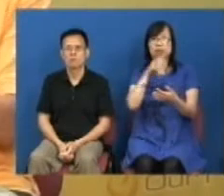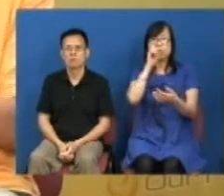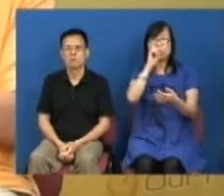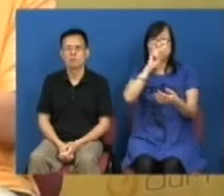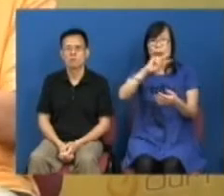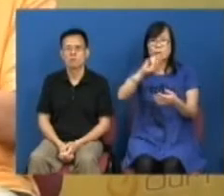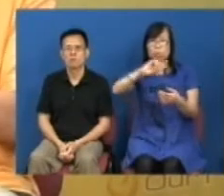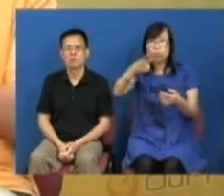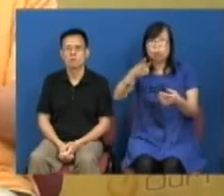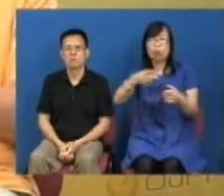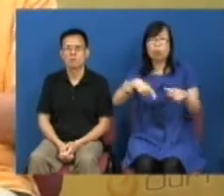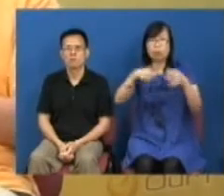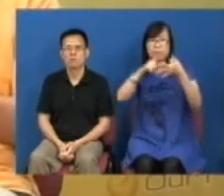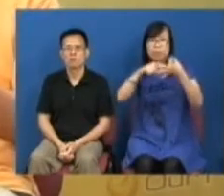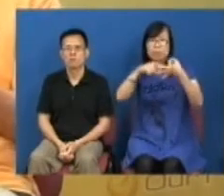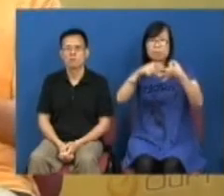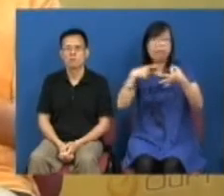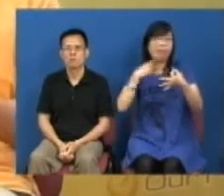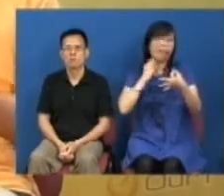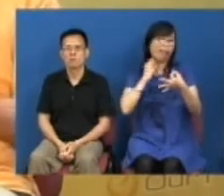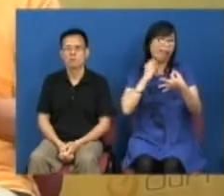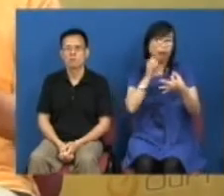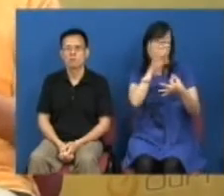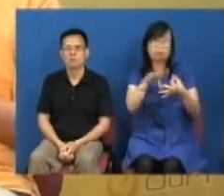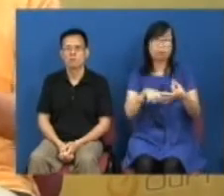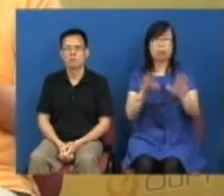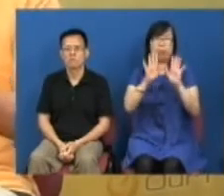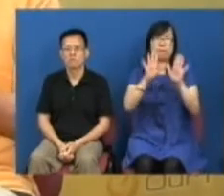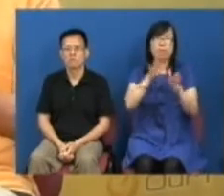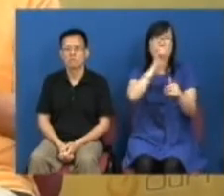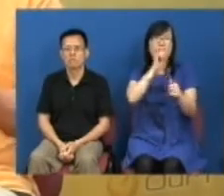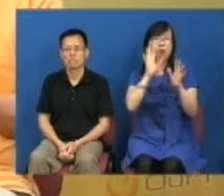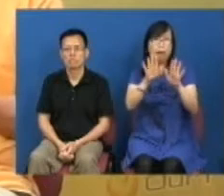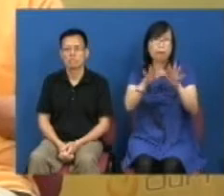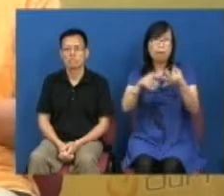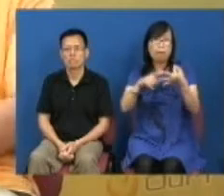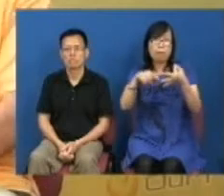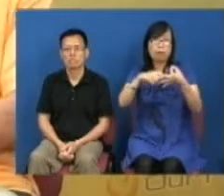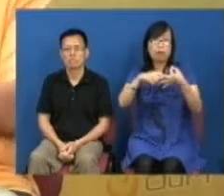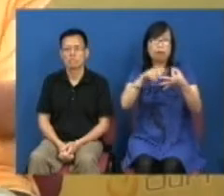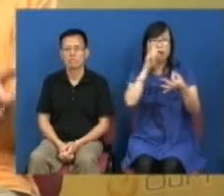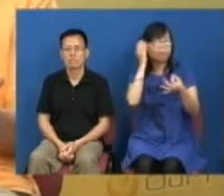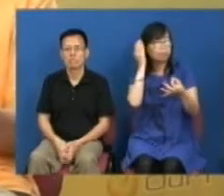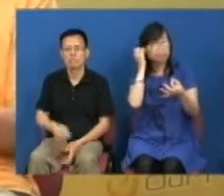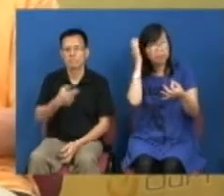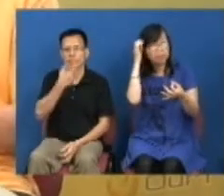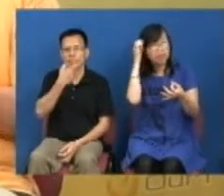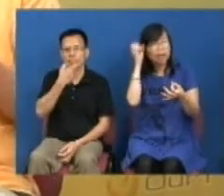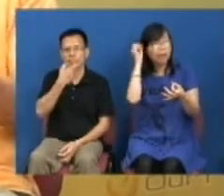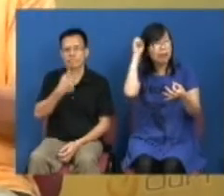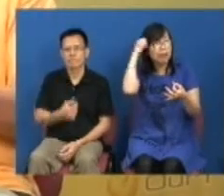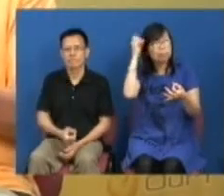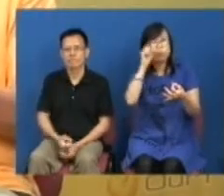改变了林公公的意志是要硬来他现在都反而帮手去说行帮林公公去背书自己转带去